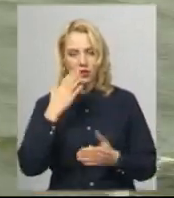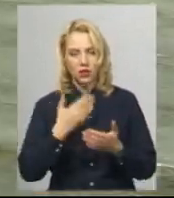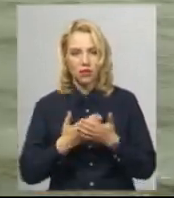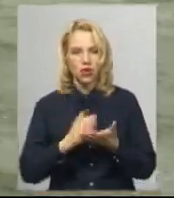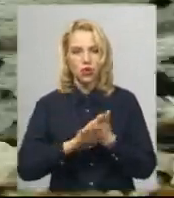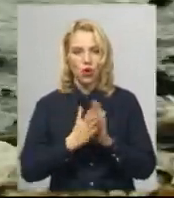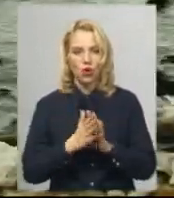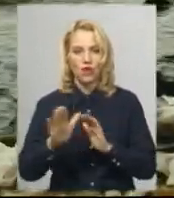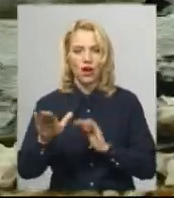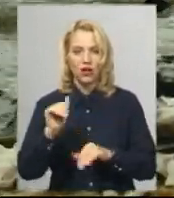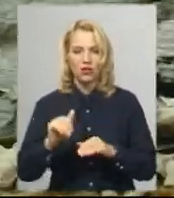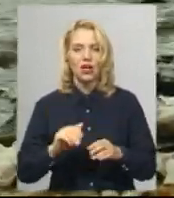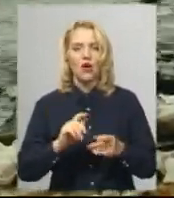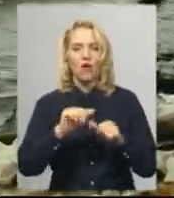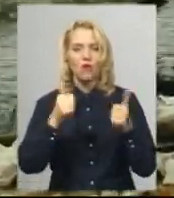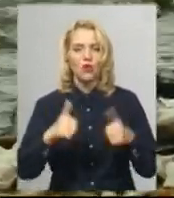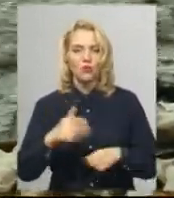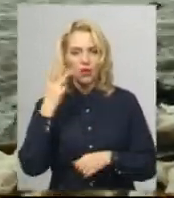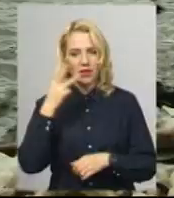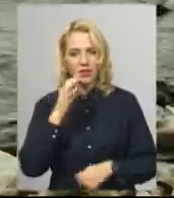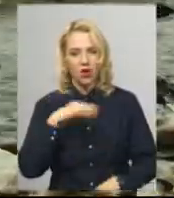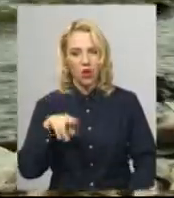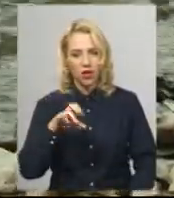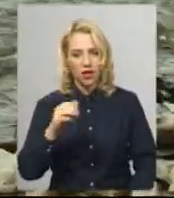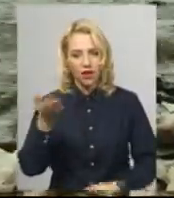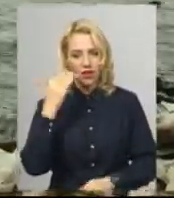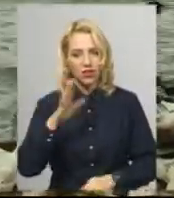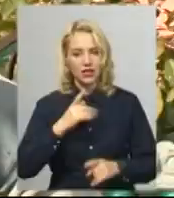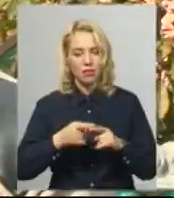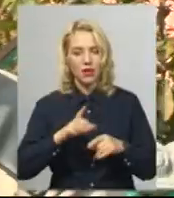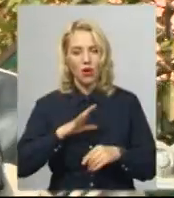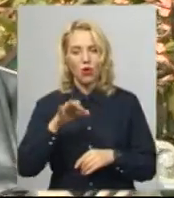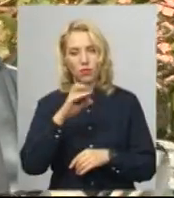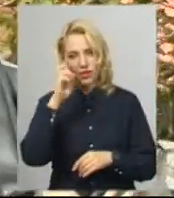оформлені з Хмельницькою ОДА, адже раніше їх розпорядником була облдержадміністрація.